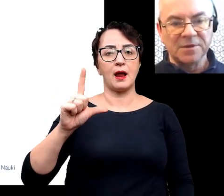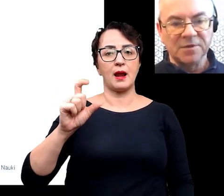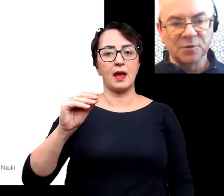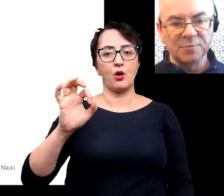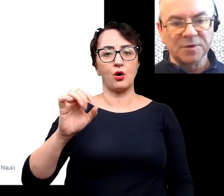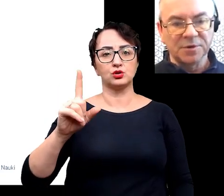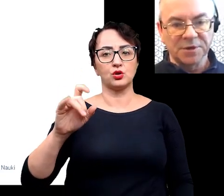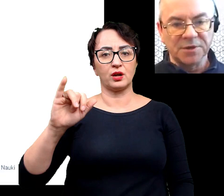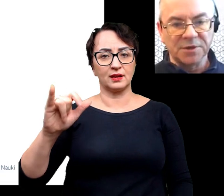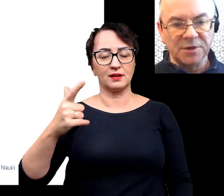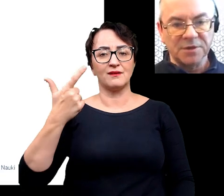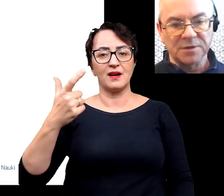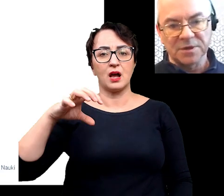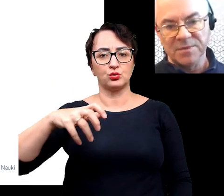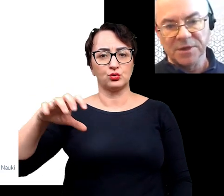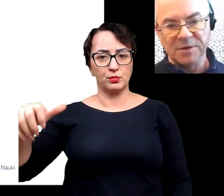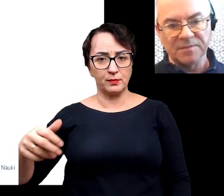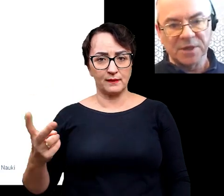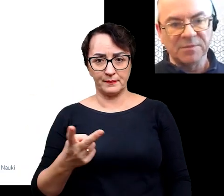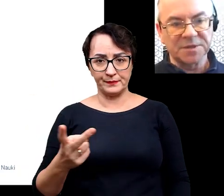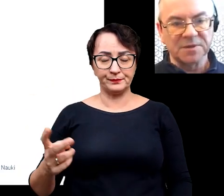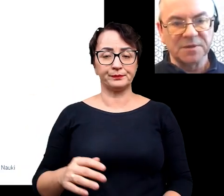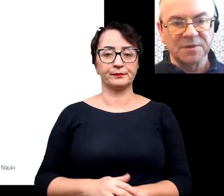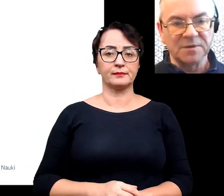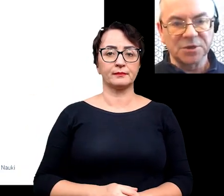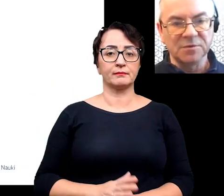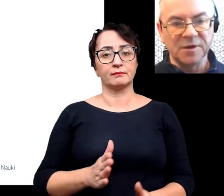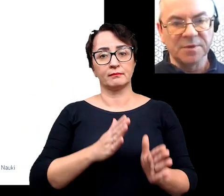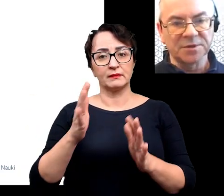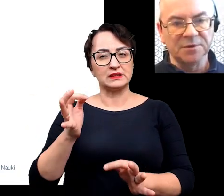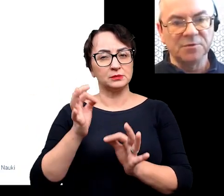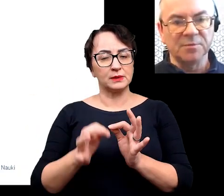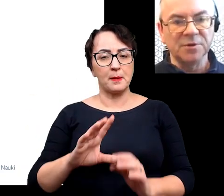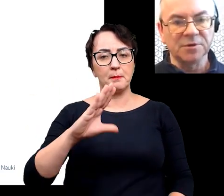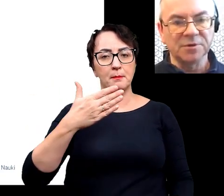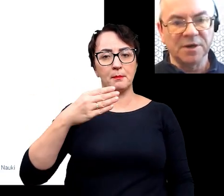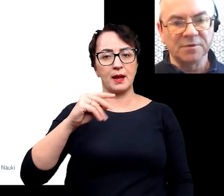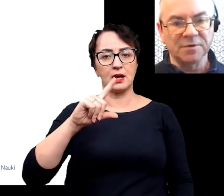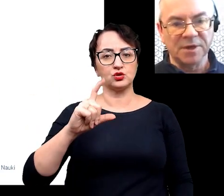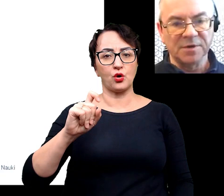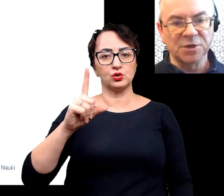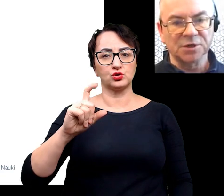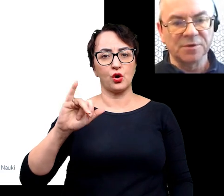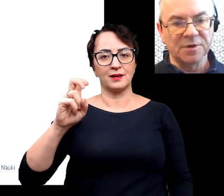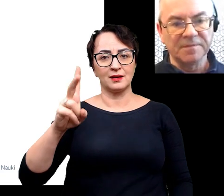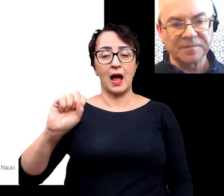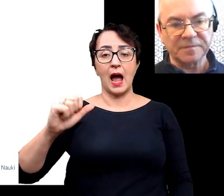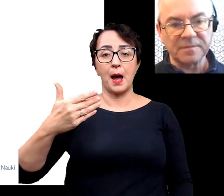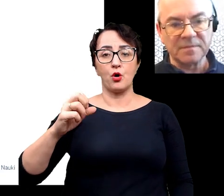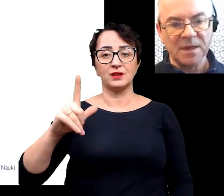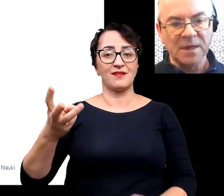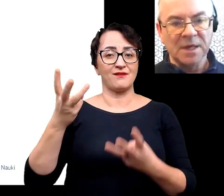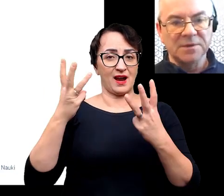dwie grupy, goniatyty i klimenie. Natomiast szczególnie mezozoiku, amonitowate, odgrywają chyba najważniejszą